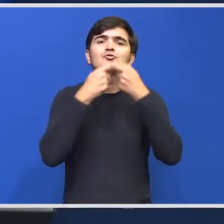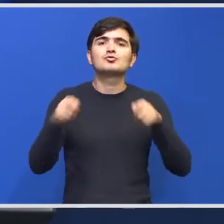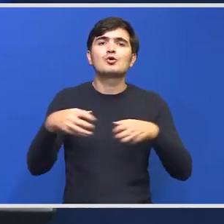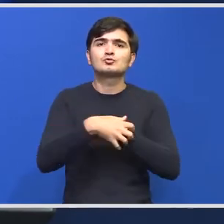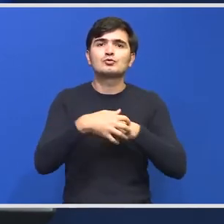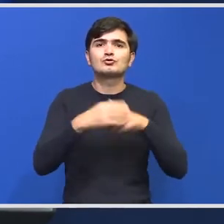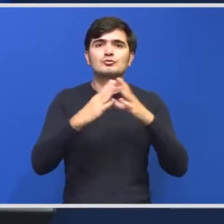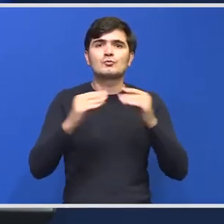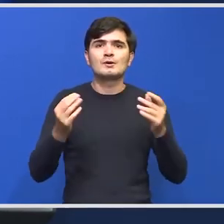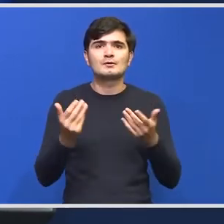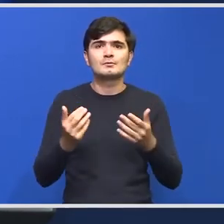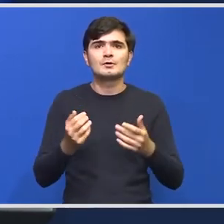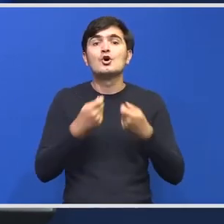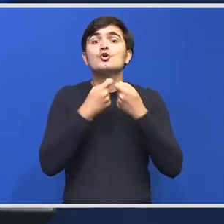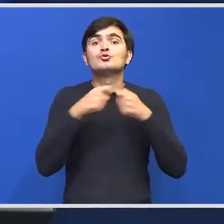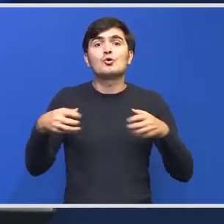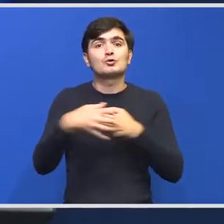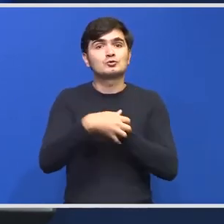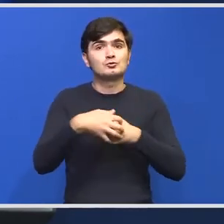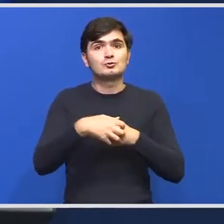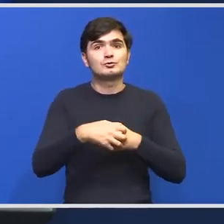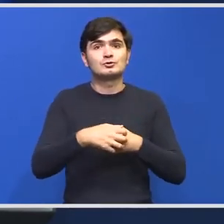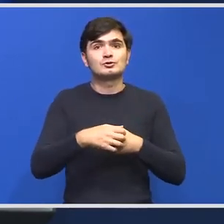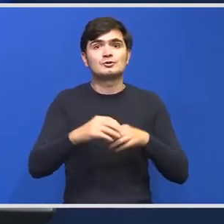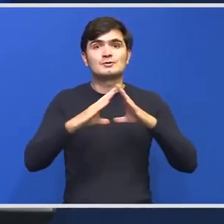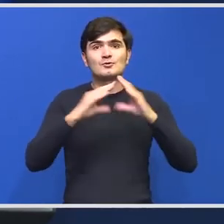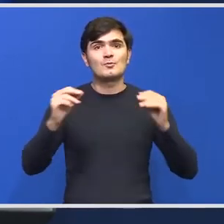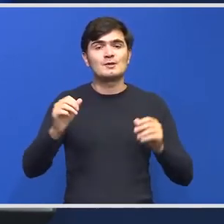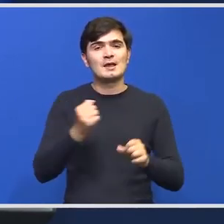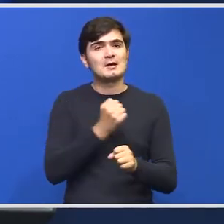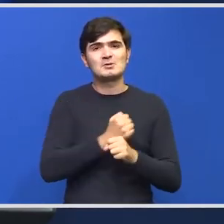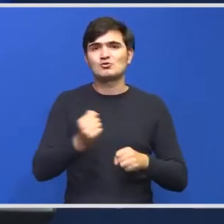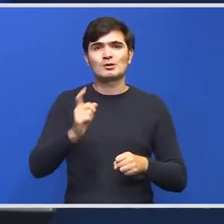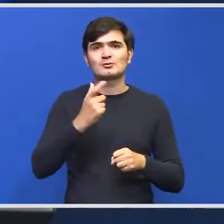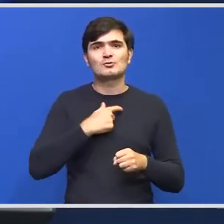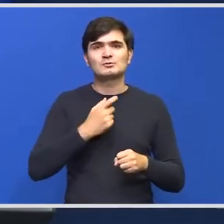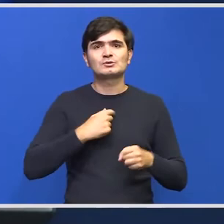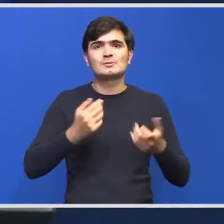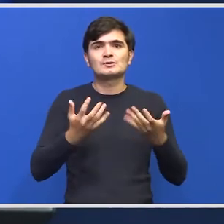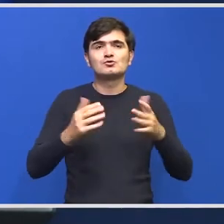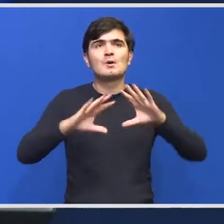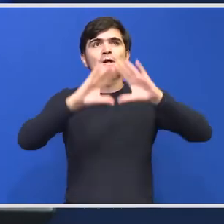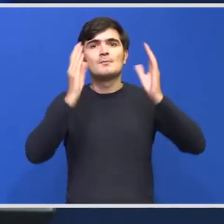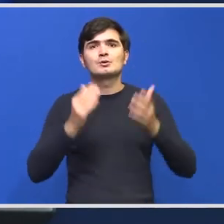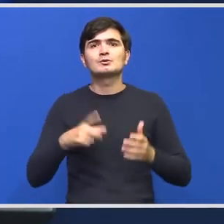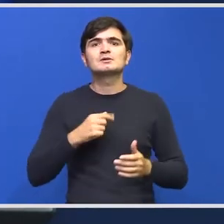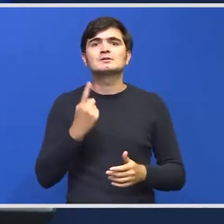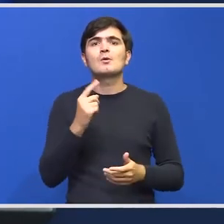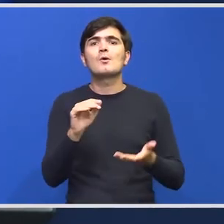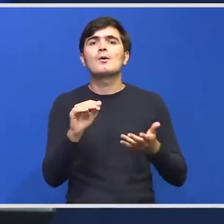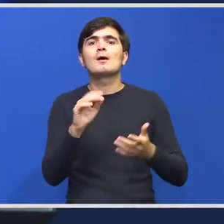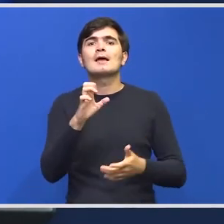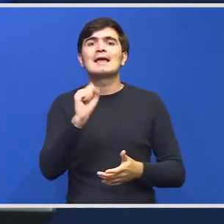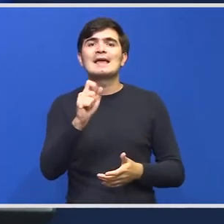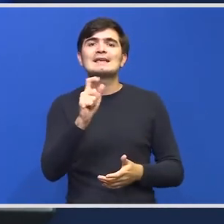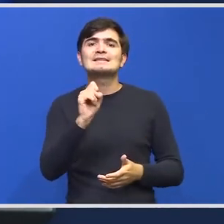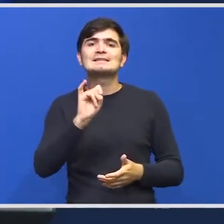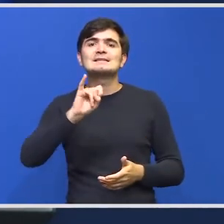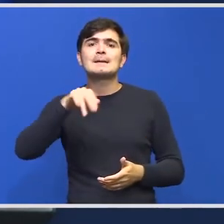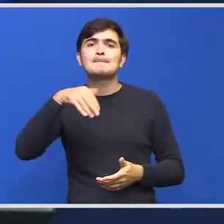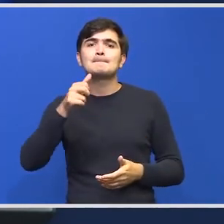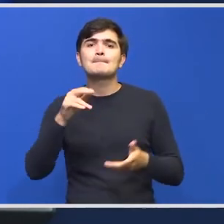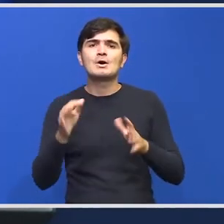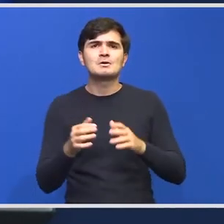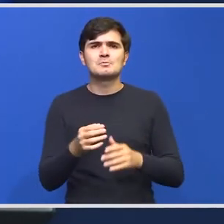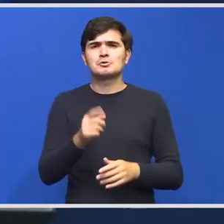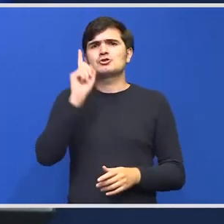Toți urșii din România cred că nu-i vom avea numărați niciodată vă dați seama că este o estimare orice studiu face este o estimare De